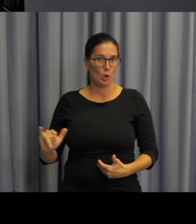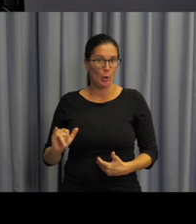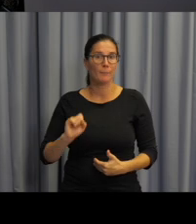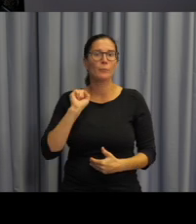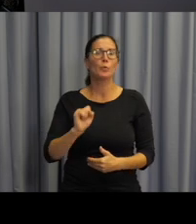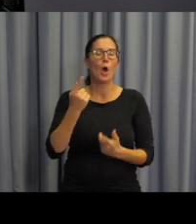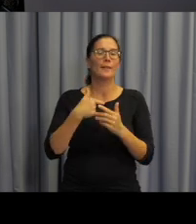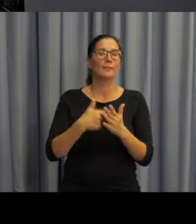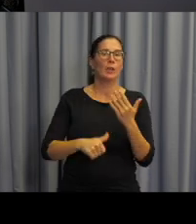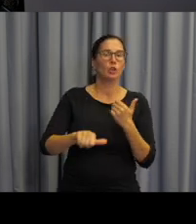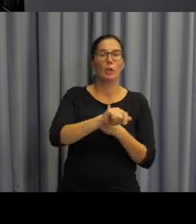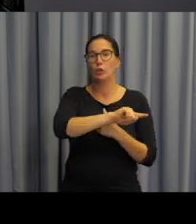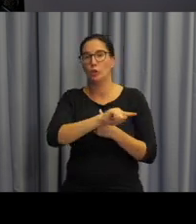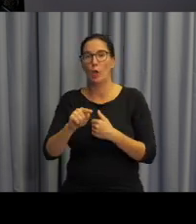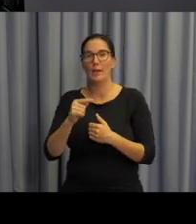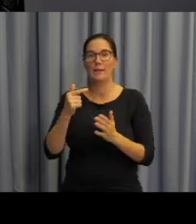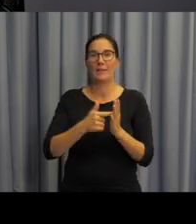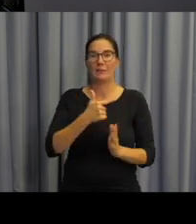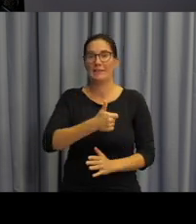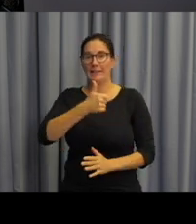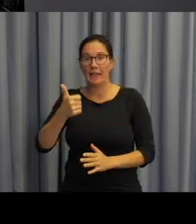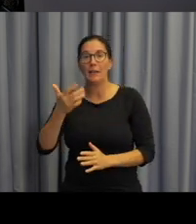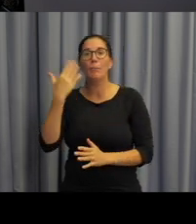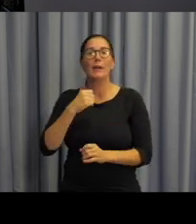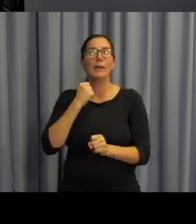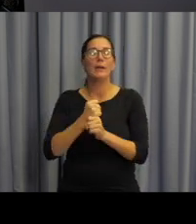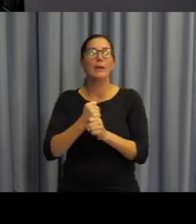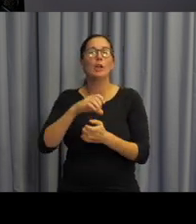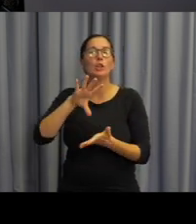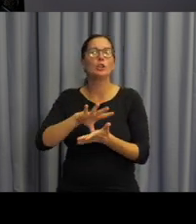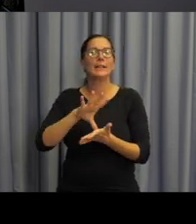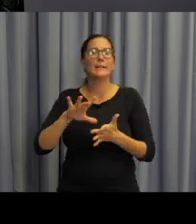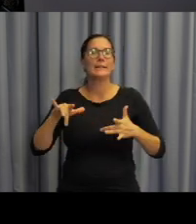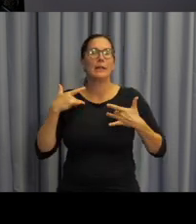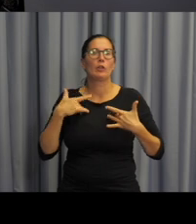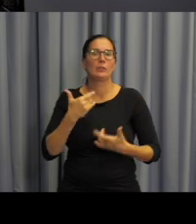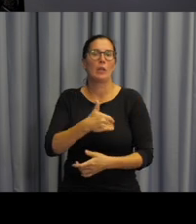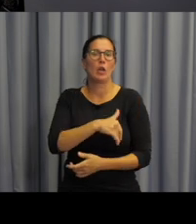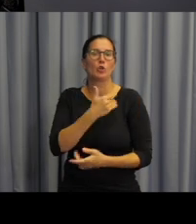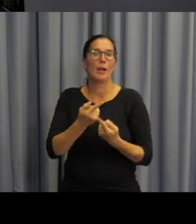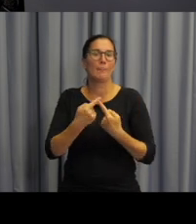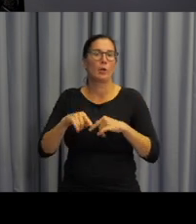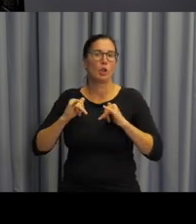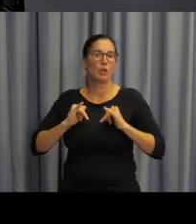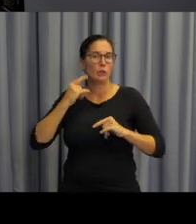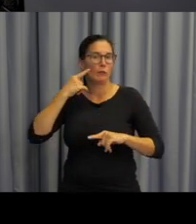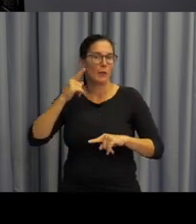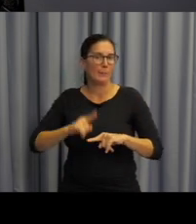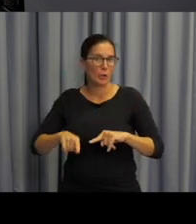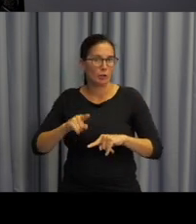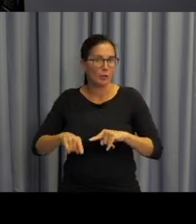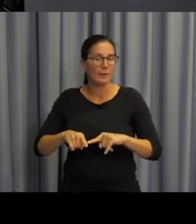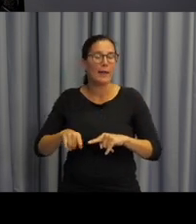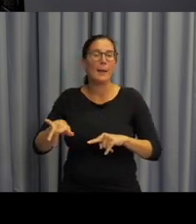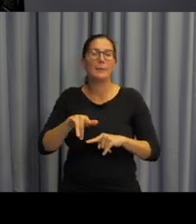2006 do roku 2021 jsem působila na střední zrovodnické štětě. pro žáky se sluchovým postižením